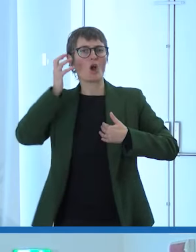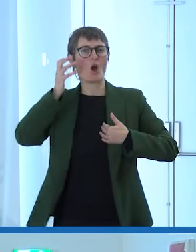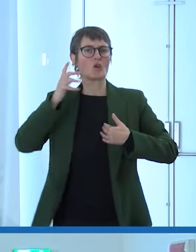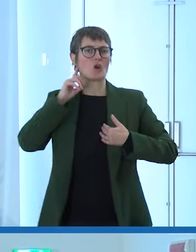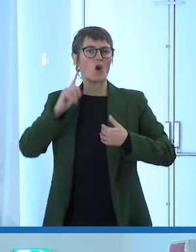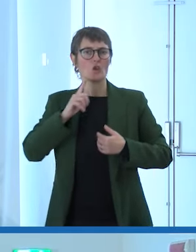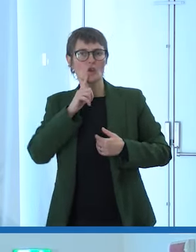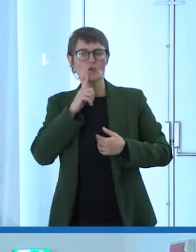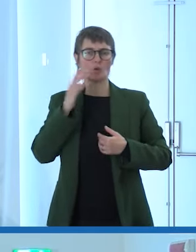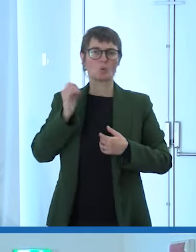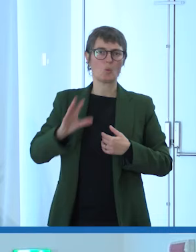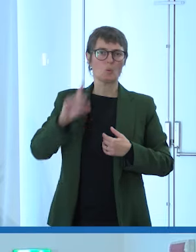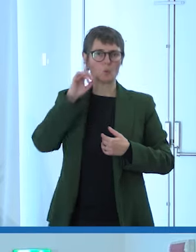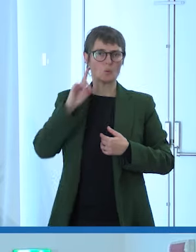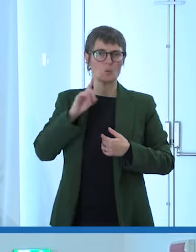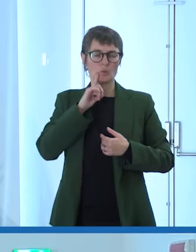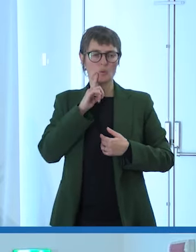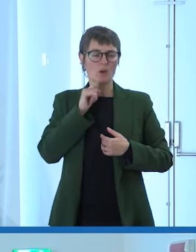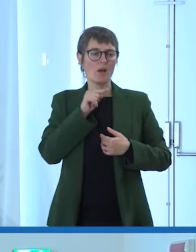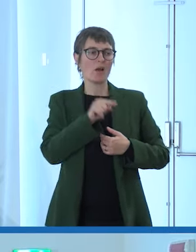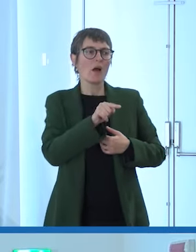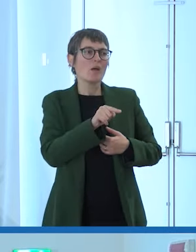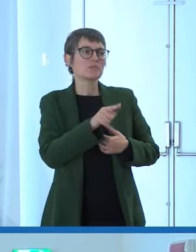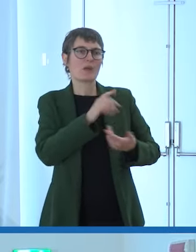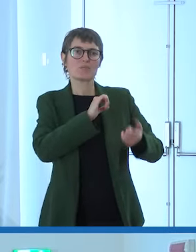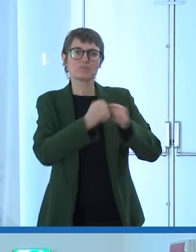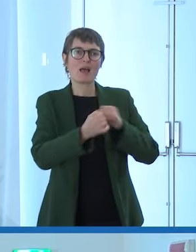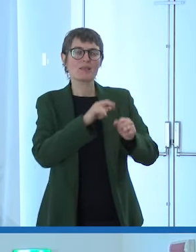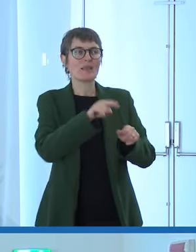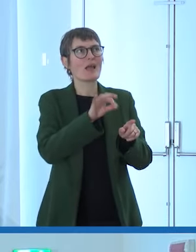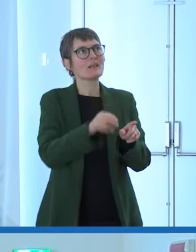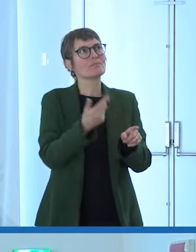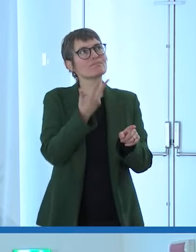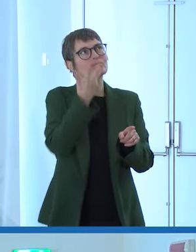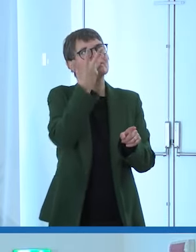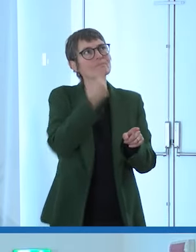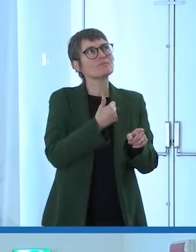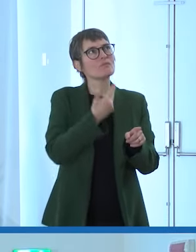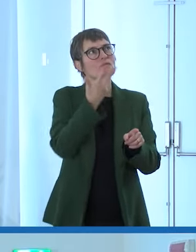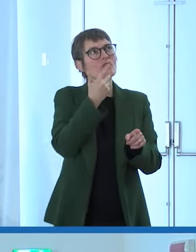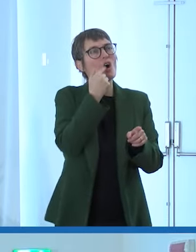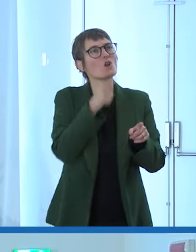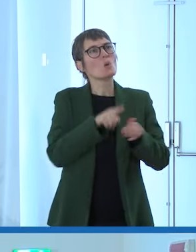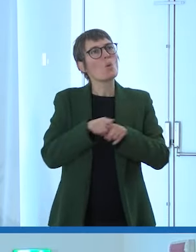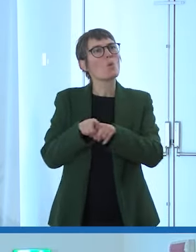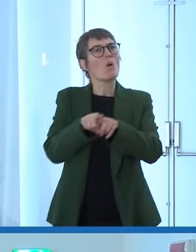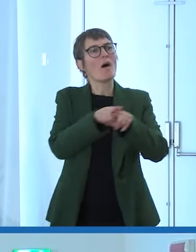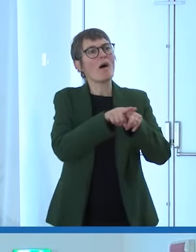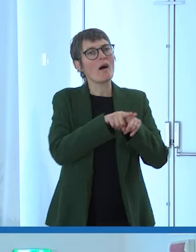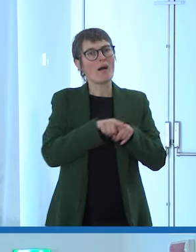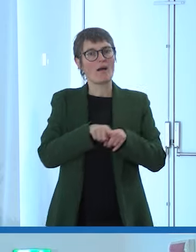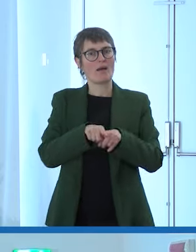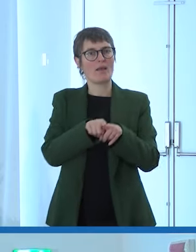e la battaglia per il desiderio di essere come tutti per essere inclusi per essere nella vita di tutti